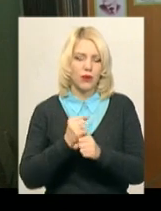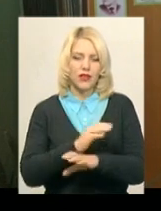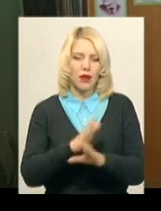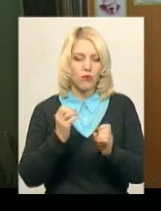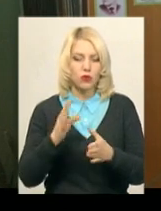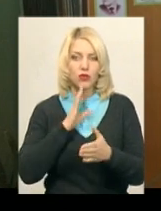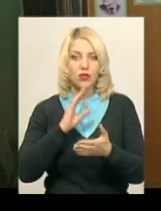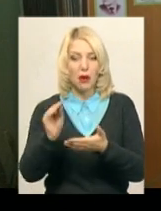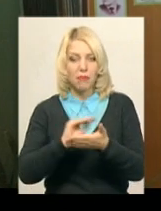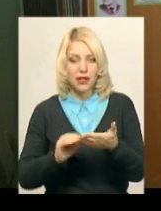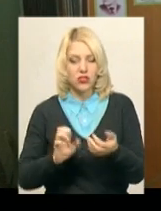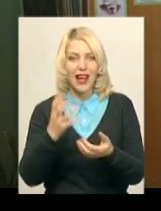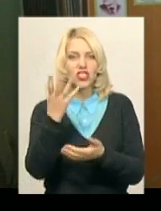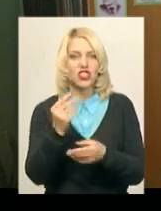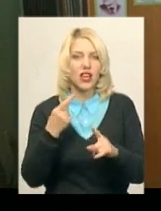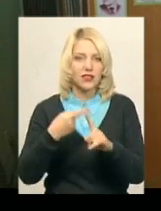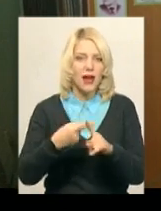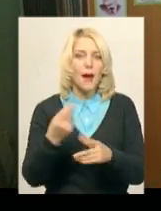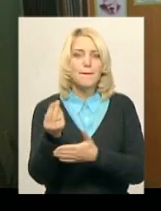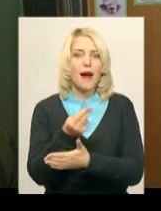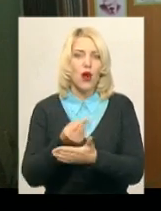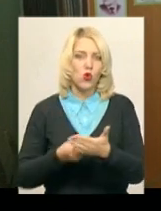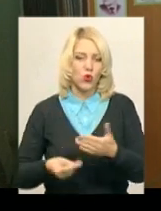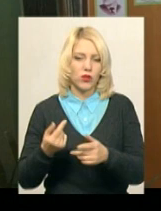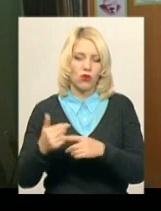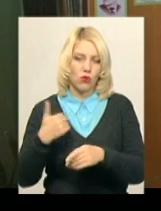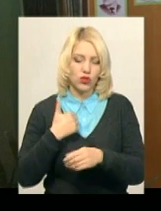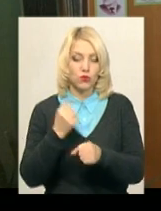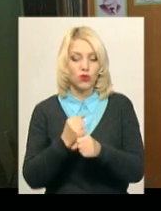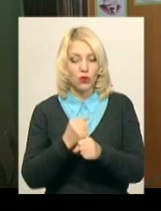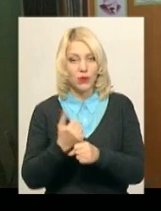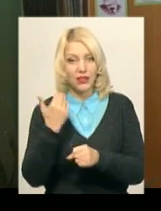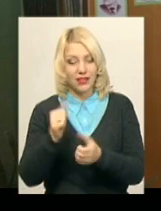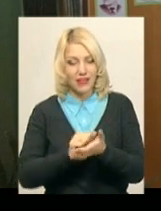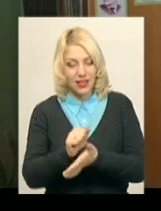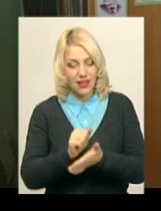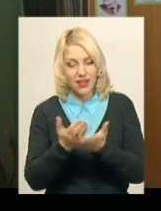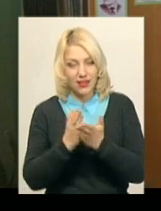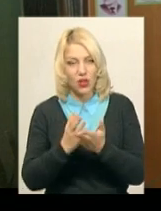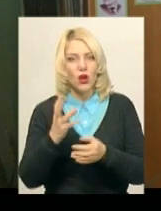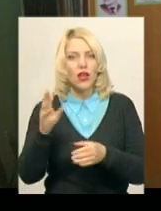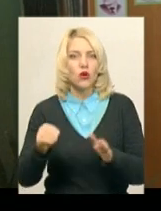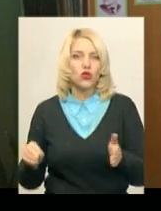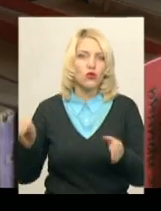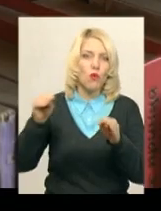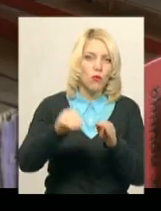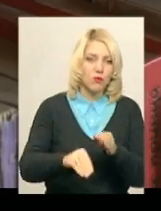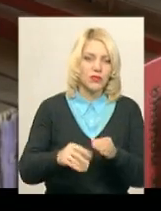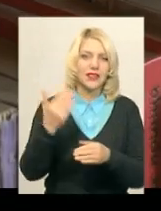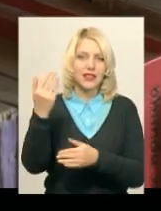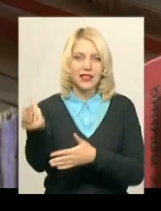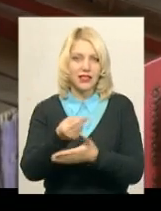пише, а ще й малює. І хочемо її книжку, бо книжку ми її зробили, але хочемо ще помістити її ілюстрації в цю книжку.